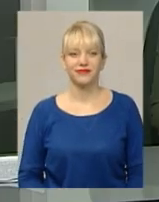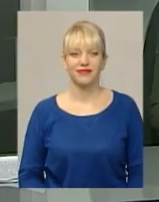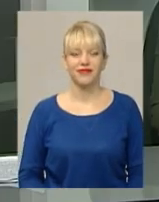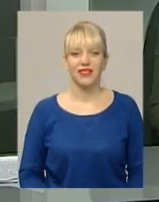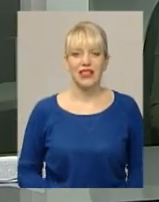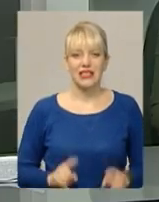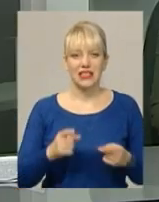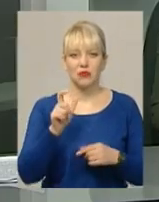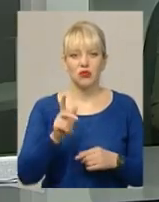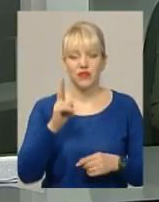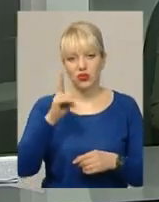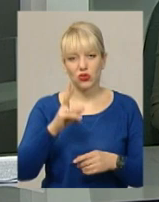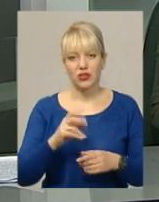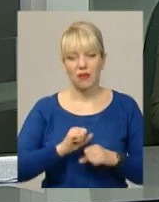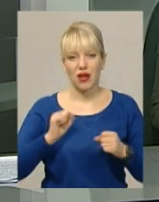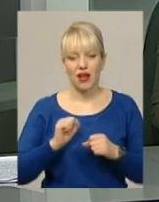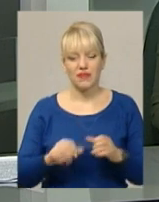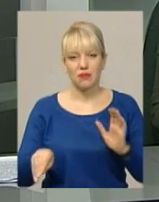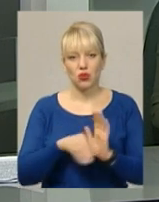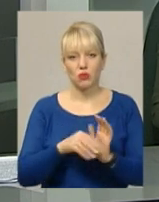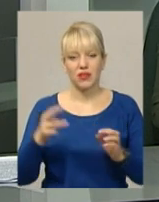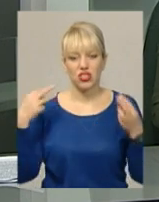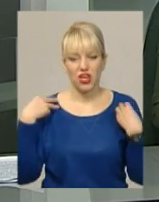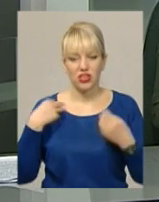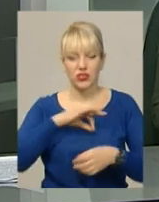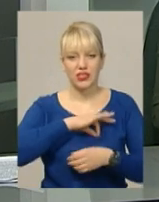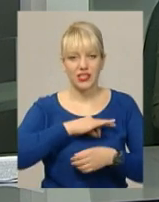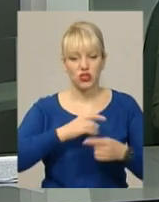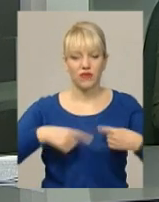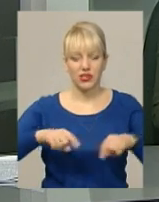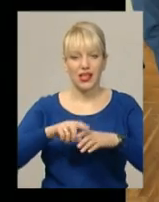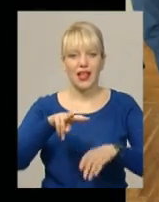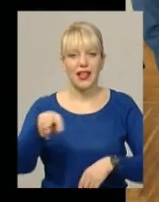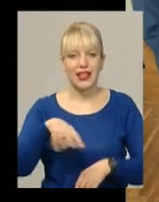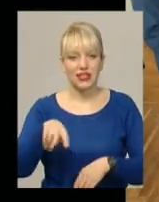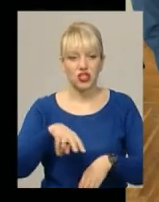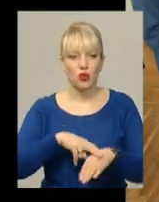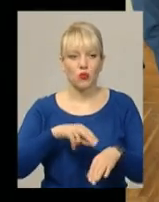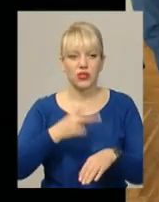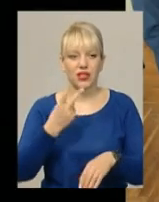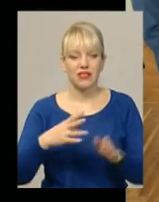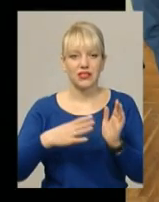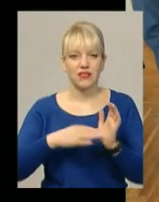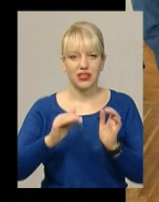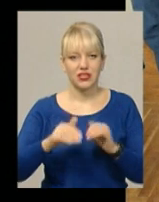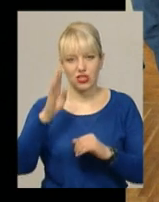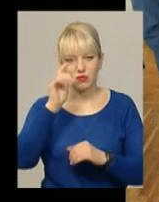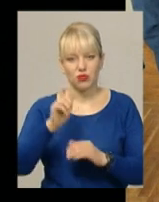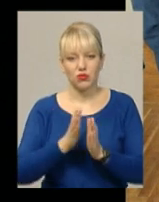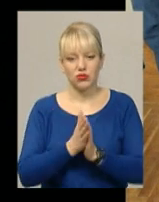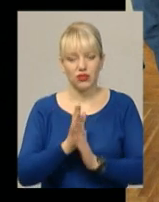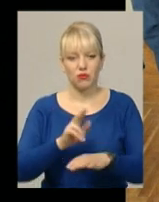Затримали чоловіка, який намагався підкупити начальника слідчого відділу Литичівської поліції. За 29 тисяч гривень він просив